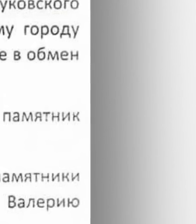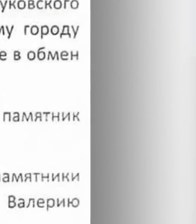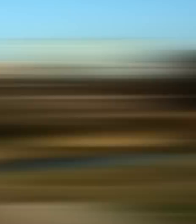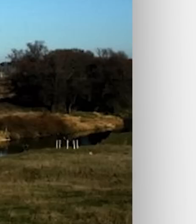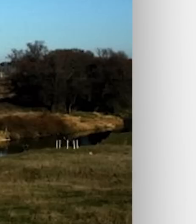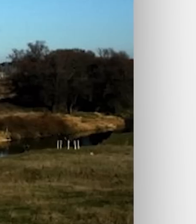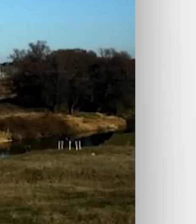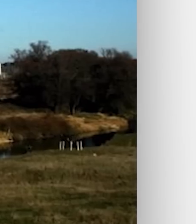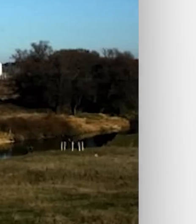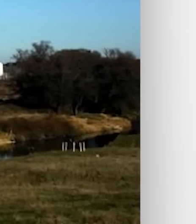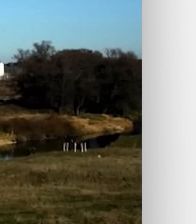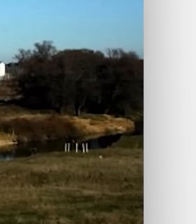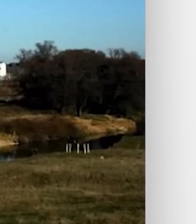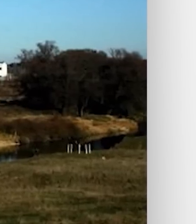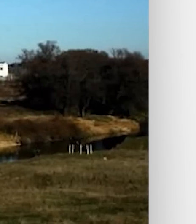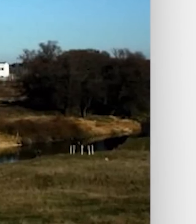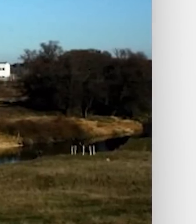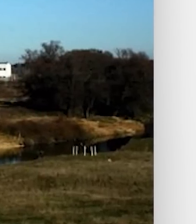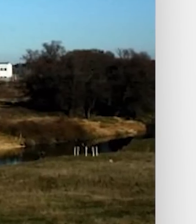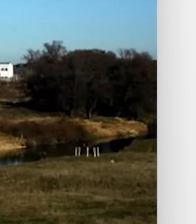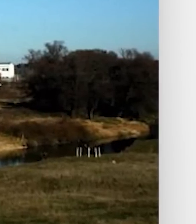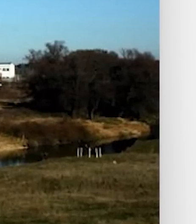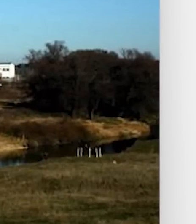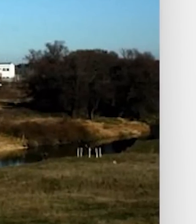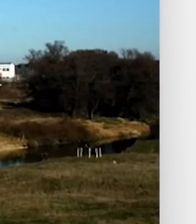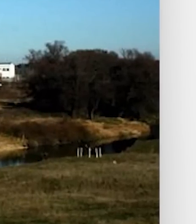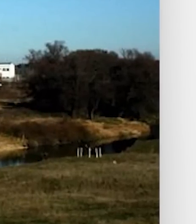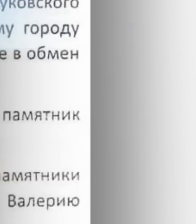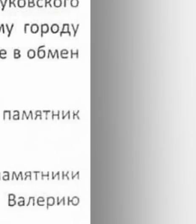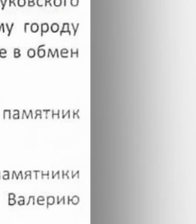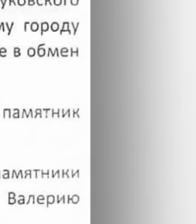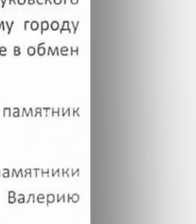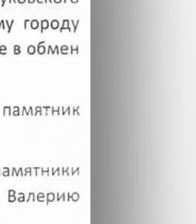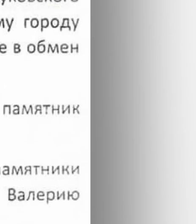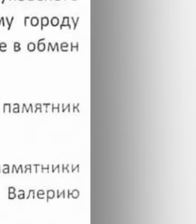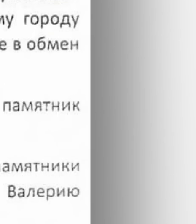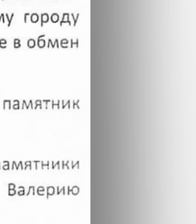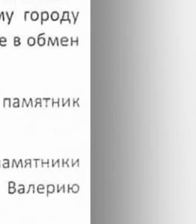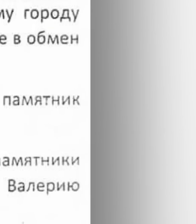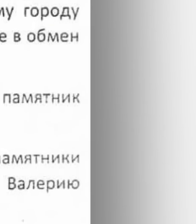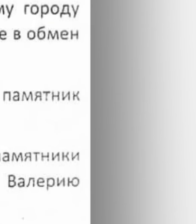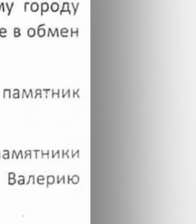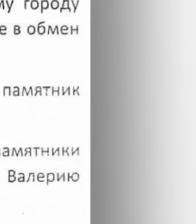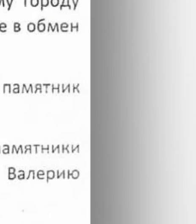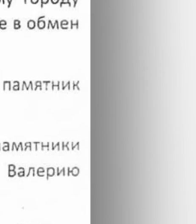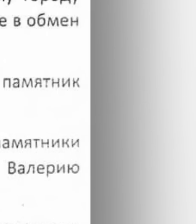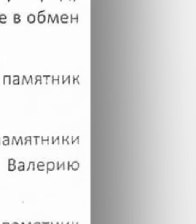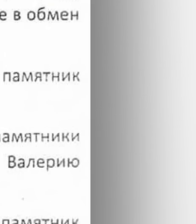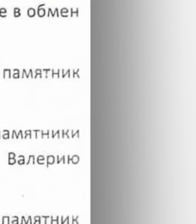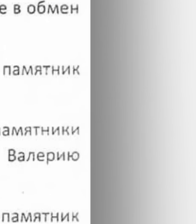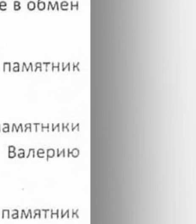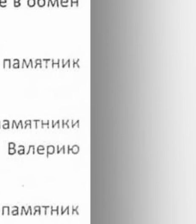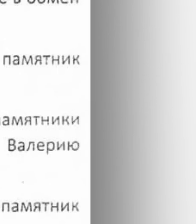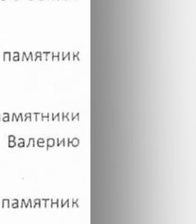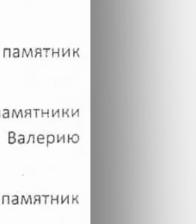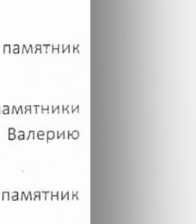російського містечка Кременки просять віддати їм демонтовані пам'ятники російсько-радянським діячам. Начебто вони їм